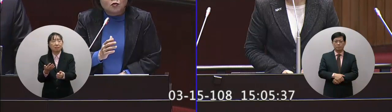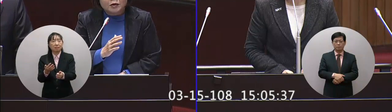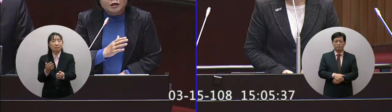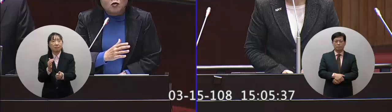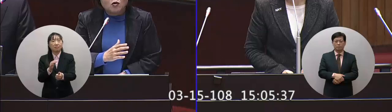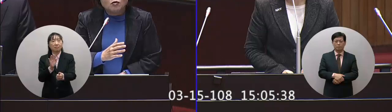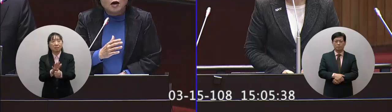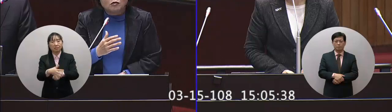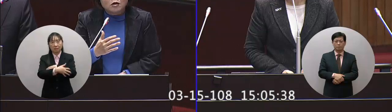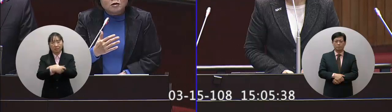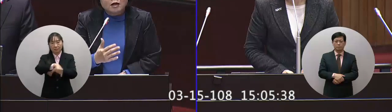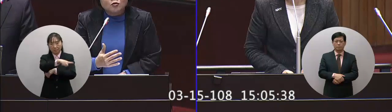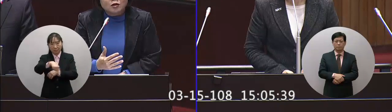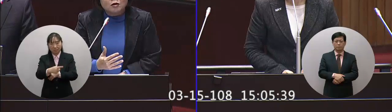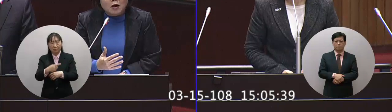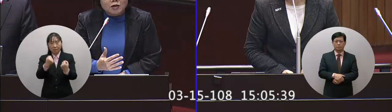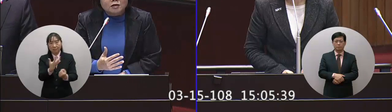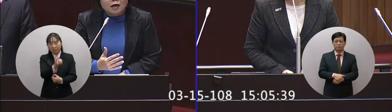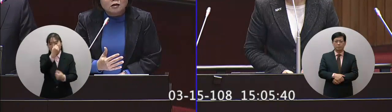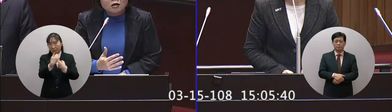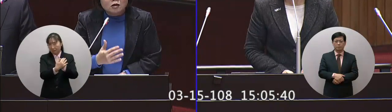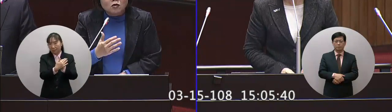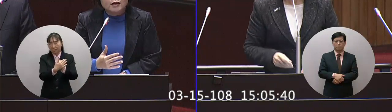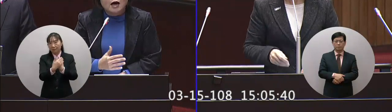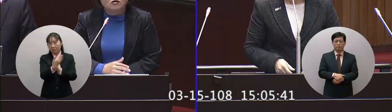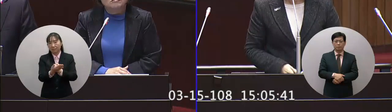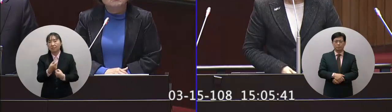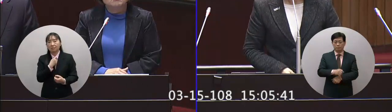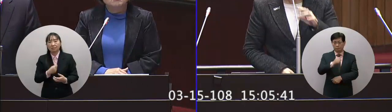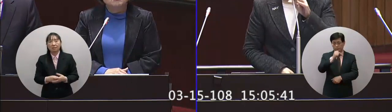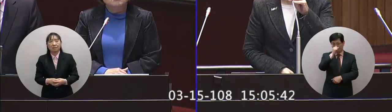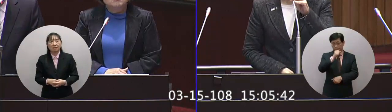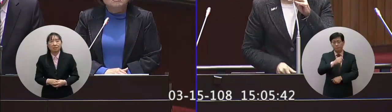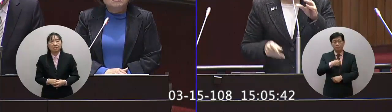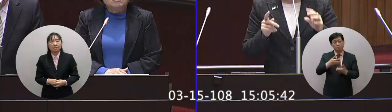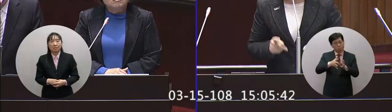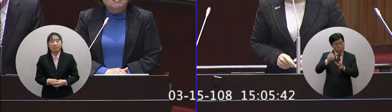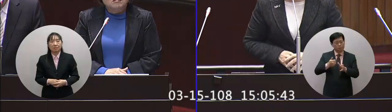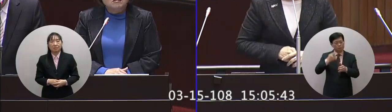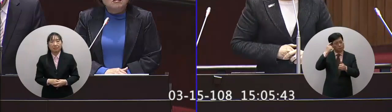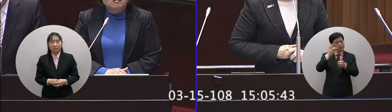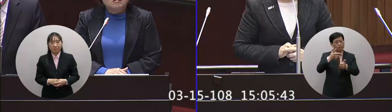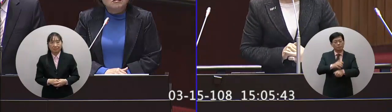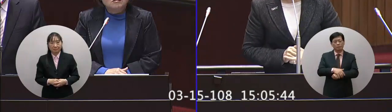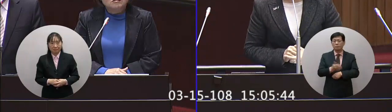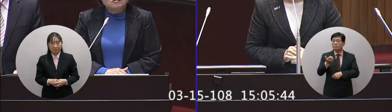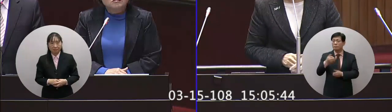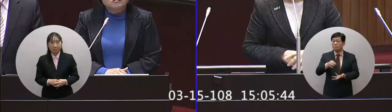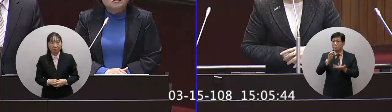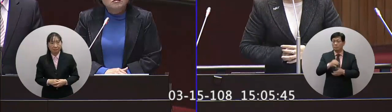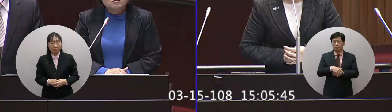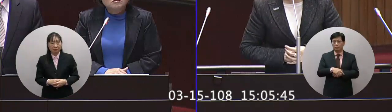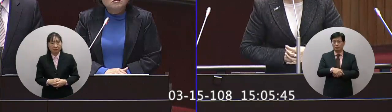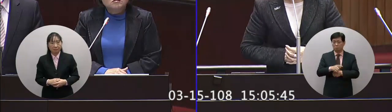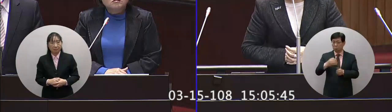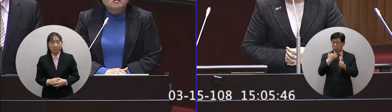這些我們的勞工在他的權益的保障上會更好好長 我想請教我剛剛提了